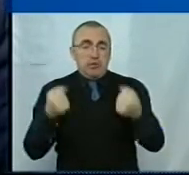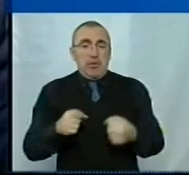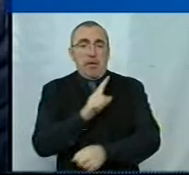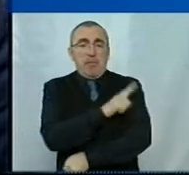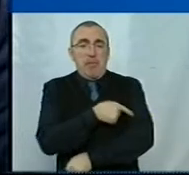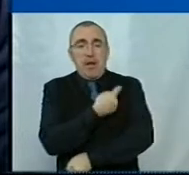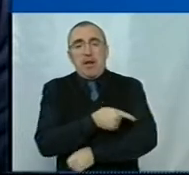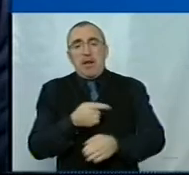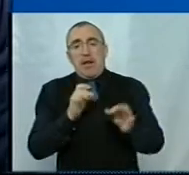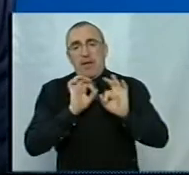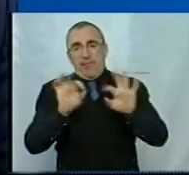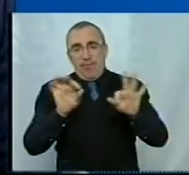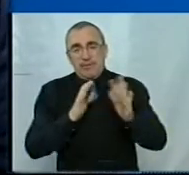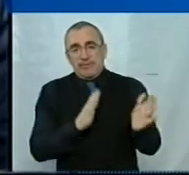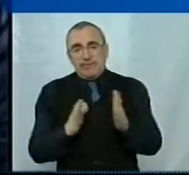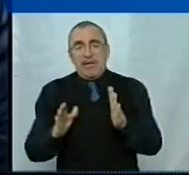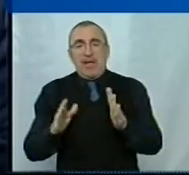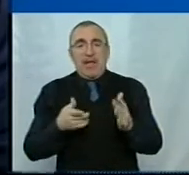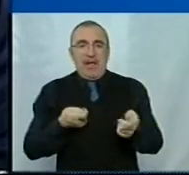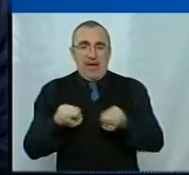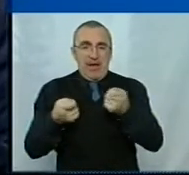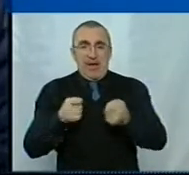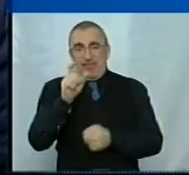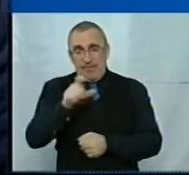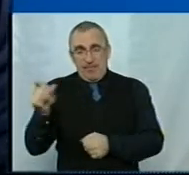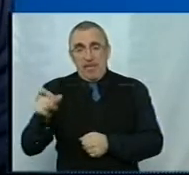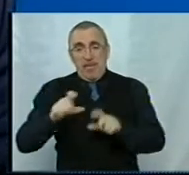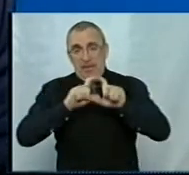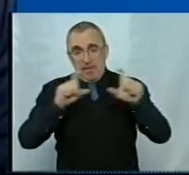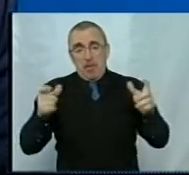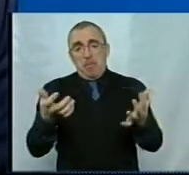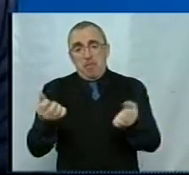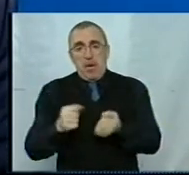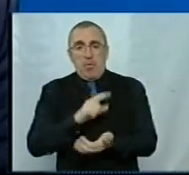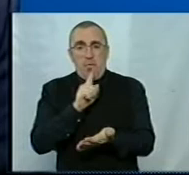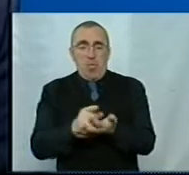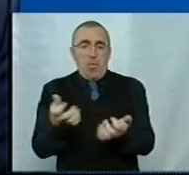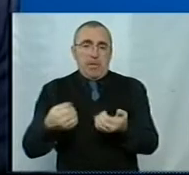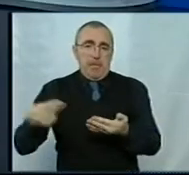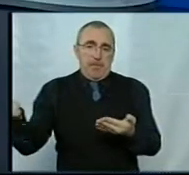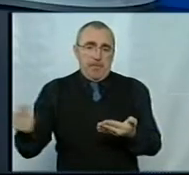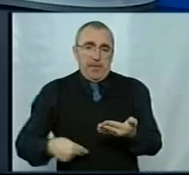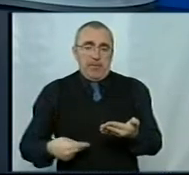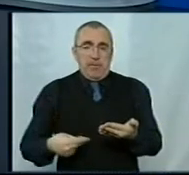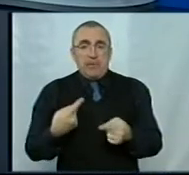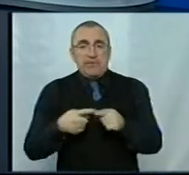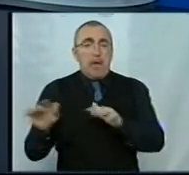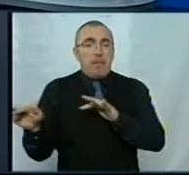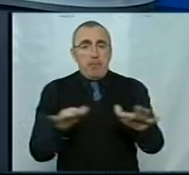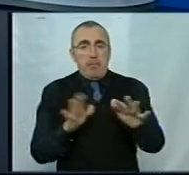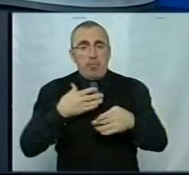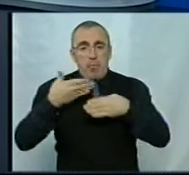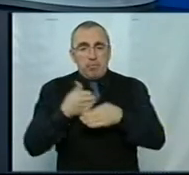інформаційна система, керівники закладу і всі люди в цьому закладі, які мають отримати цей підпис. Безумовно, цей процес був